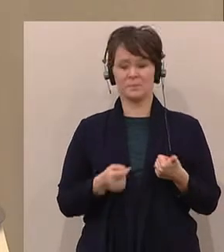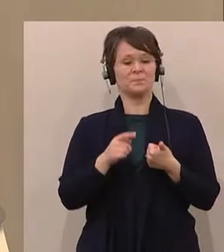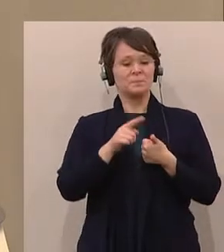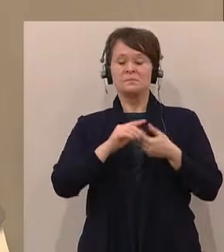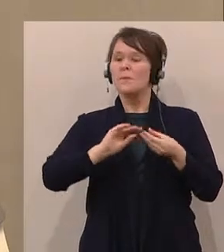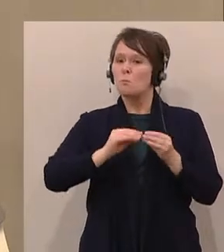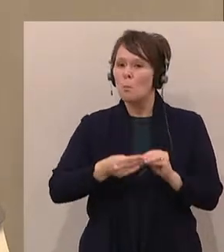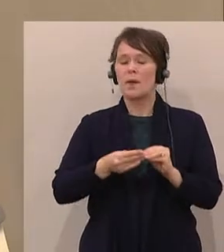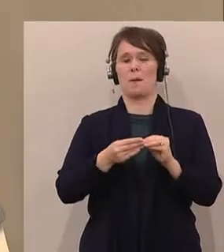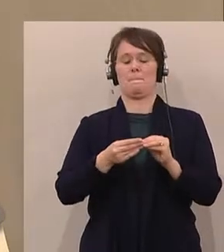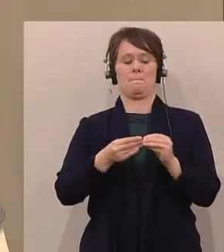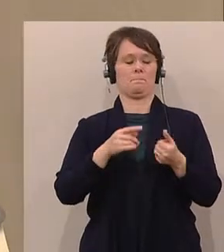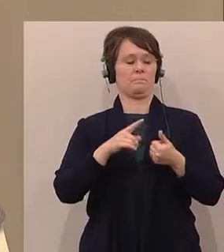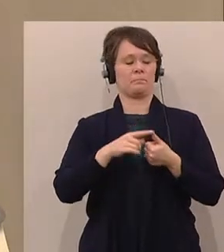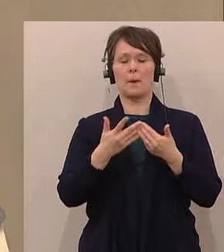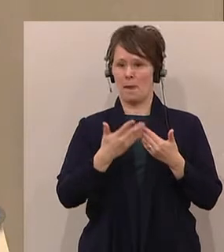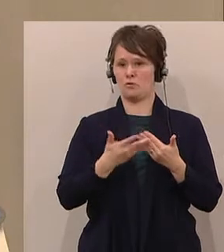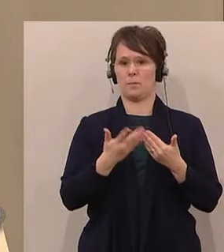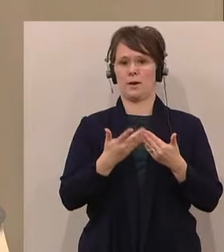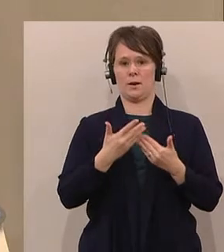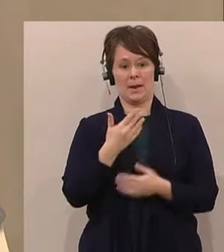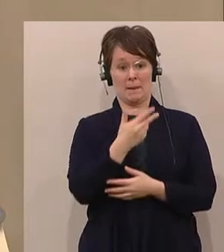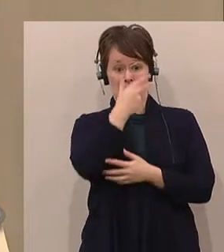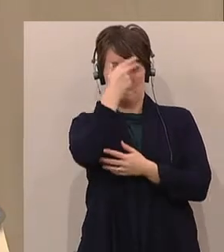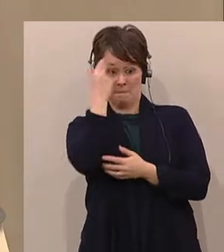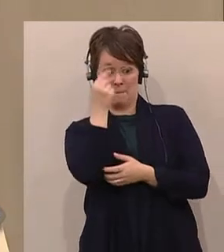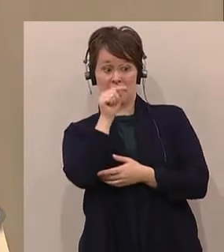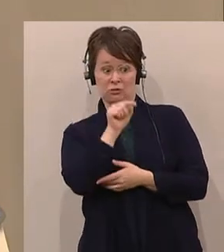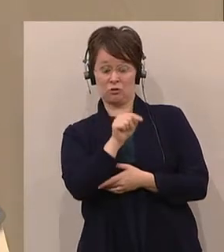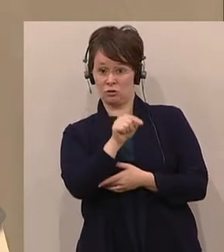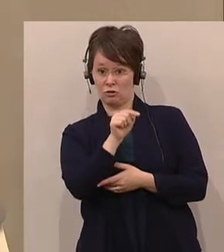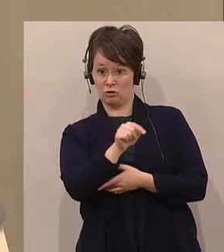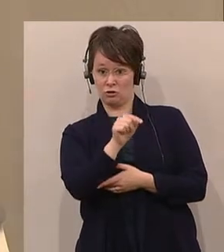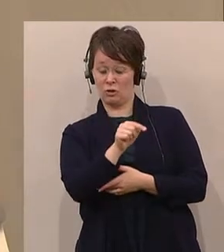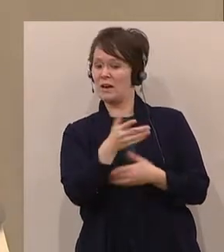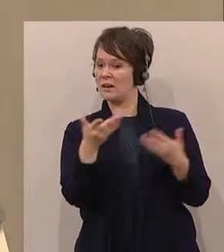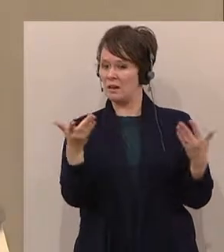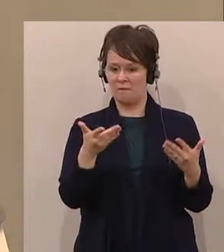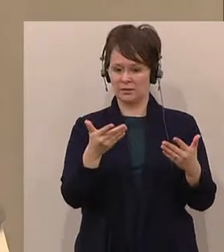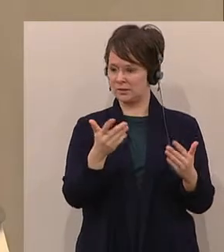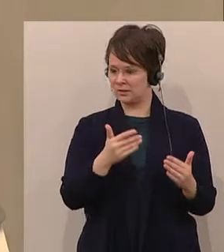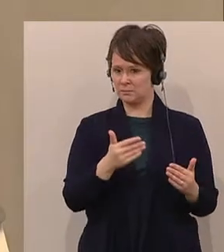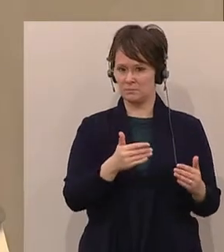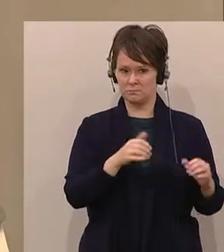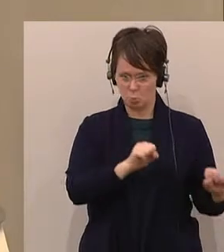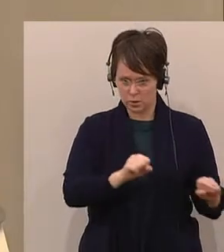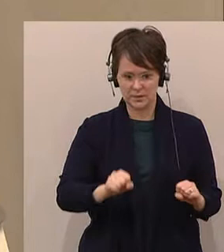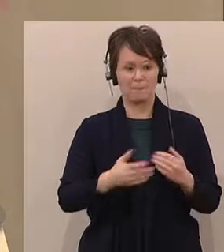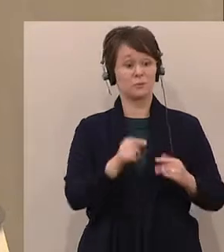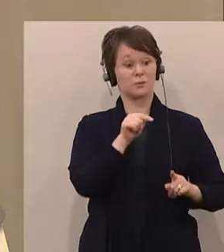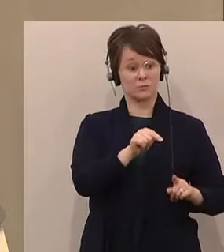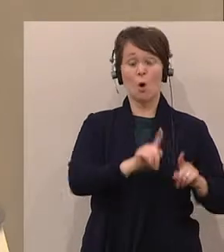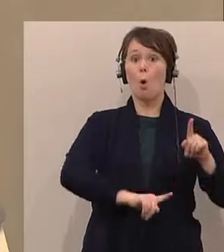Steigerung der Potenziale der Menschen, nämlich auf der einen Seite, dass dort, wo hohe Sozialstandards sind,